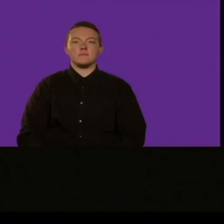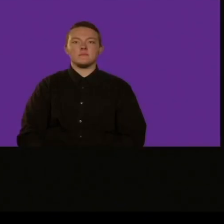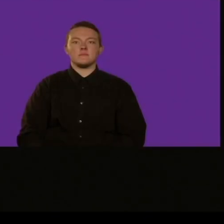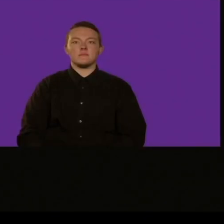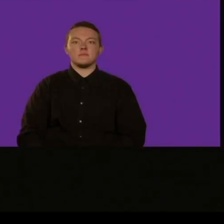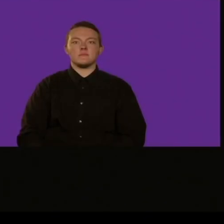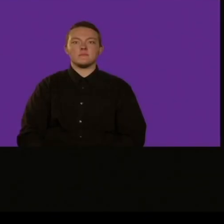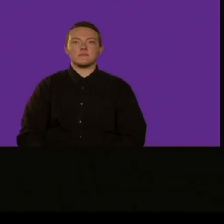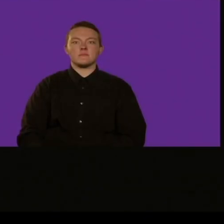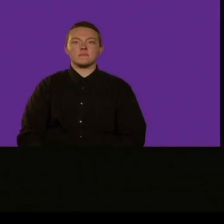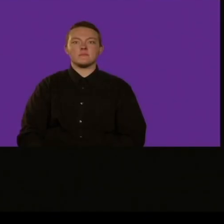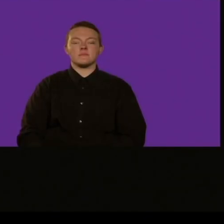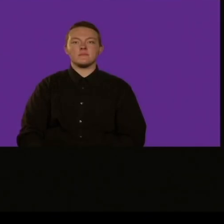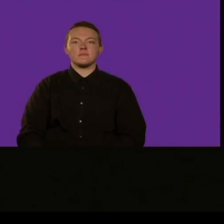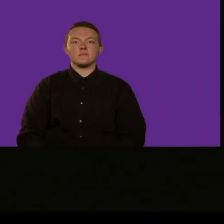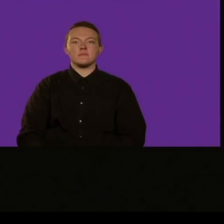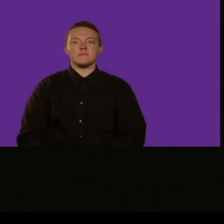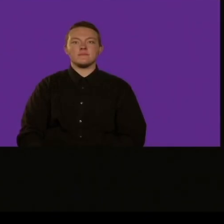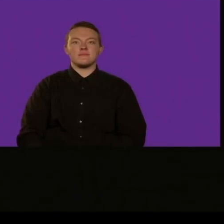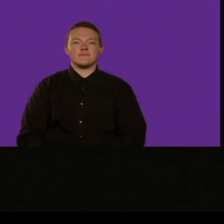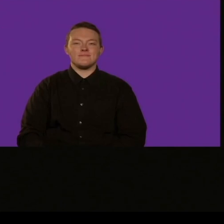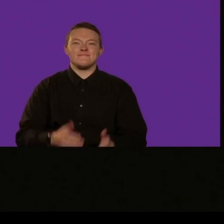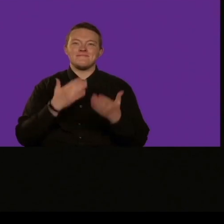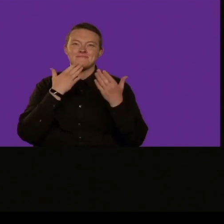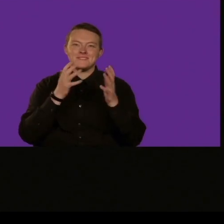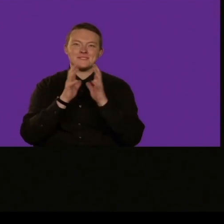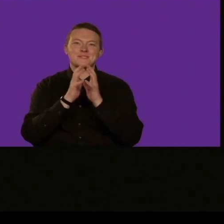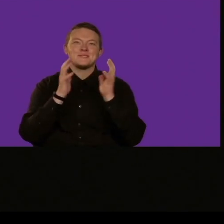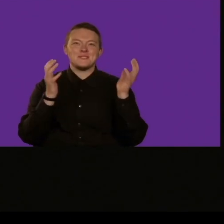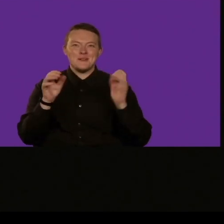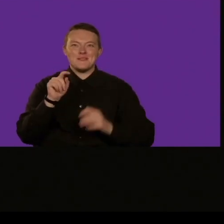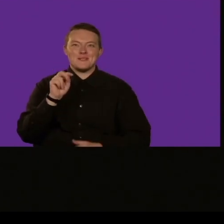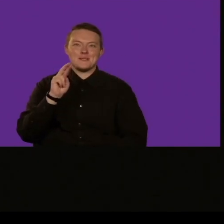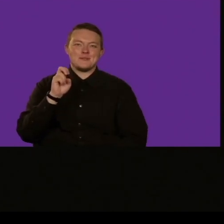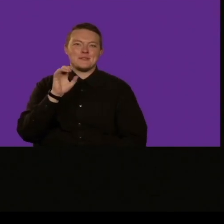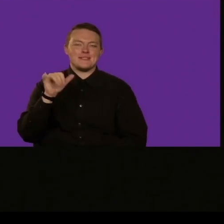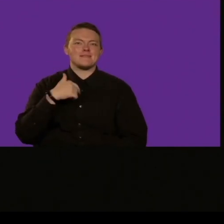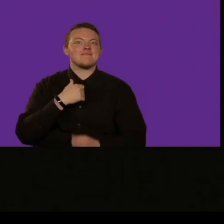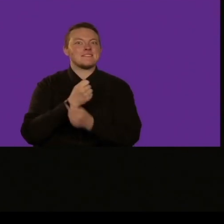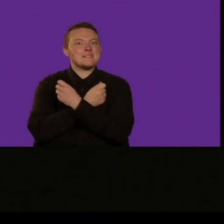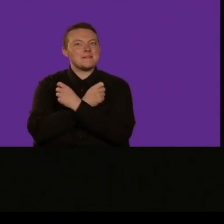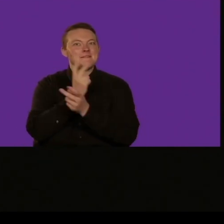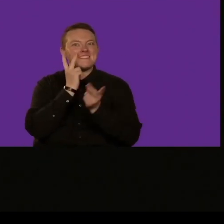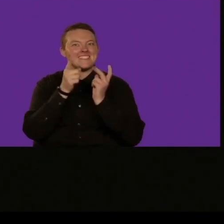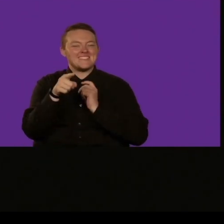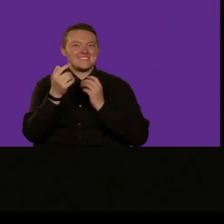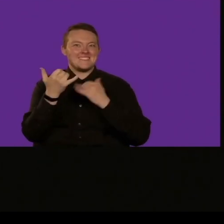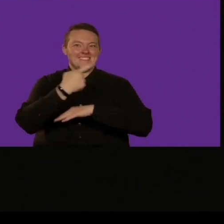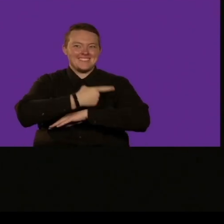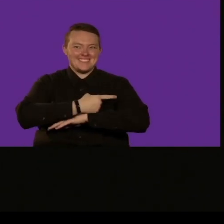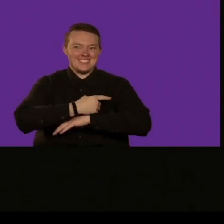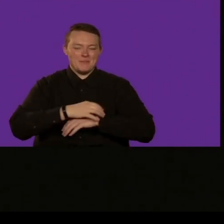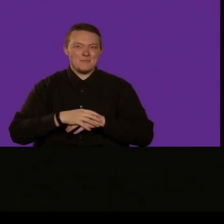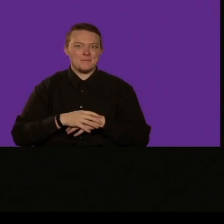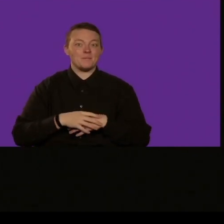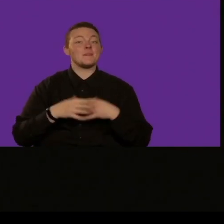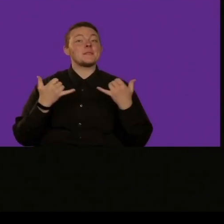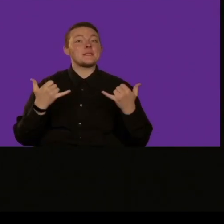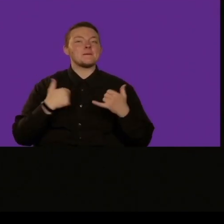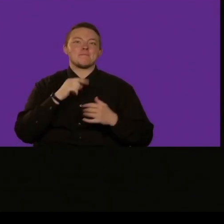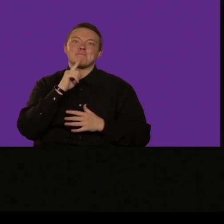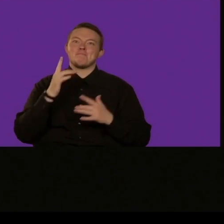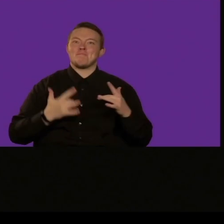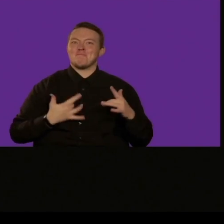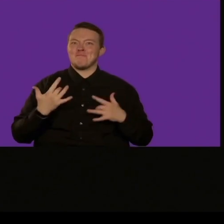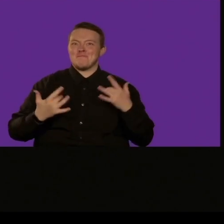ora avremo un po' di divertimento nella nostra seduta e parleremo un po' della nostra giornata